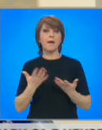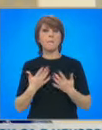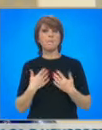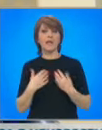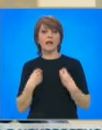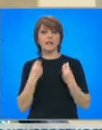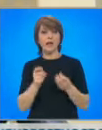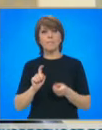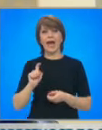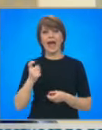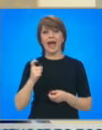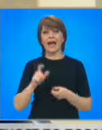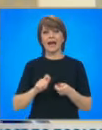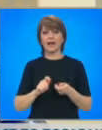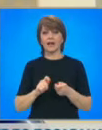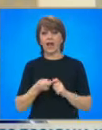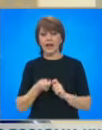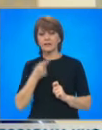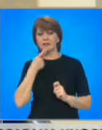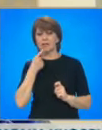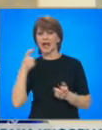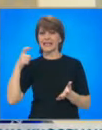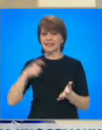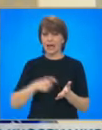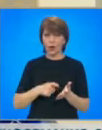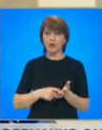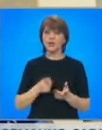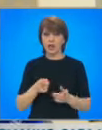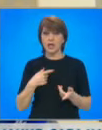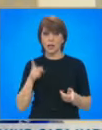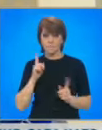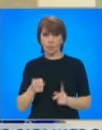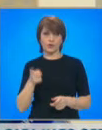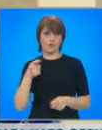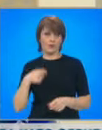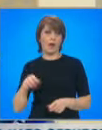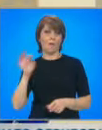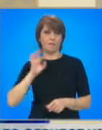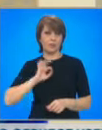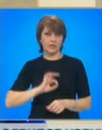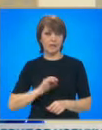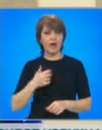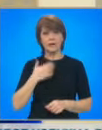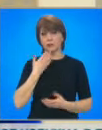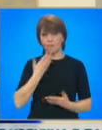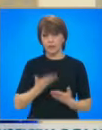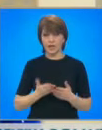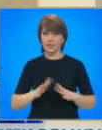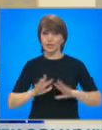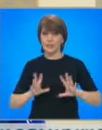закони и като риторика, а като истинско изпълнение го постигаме. И аз обещах, че ще започнем